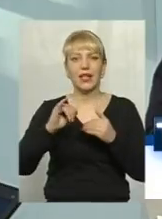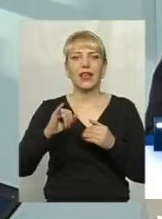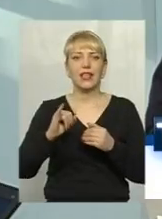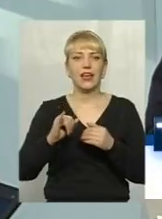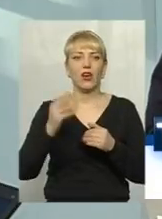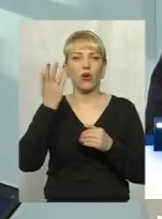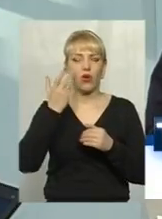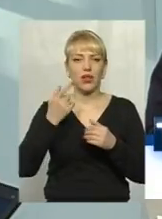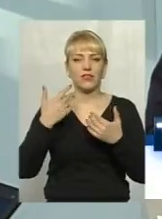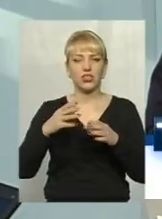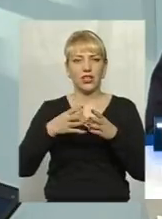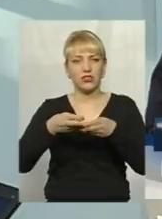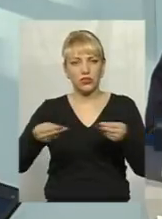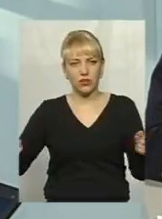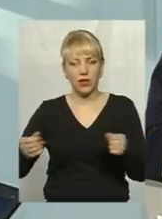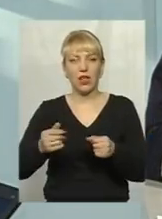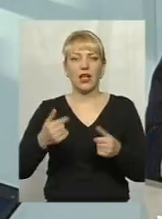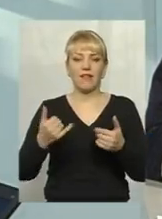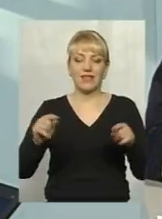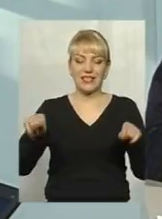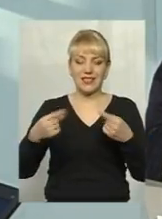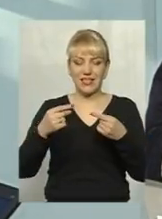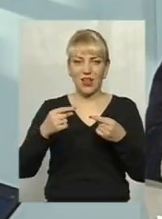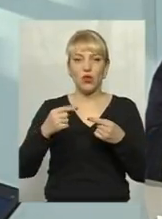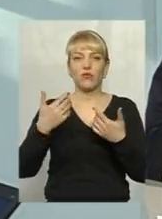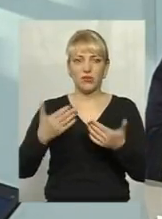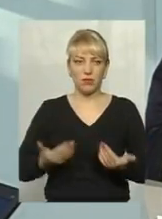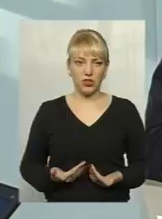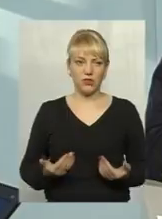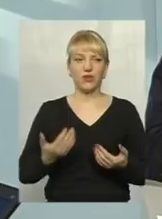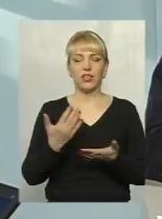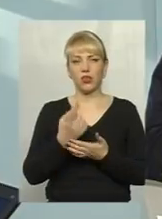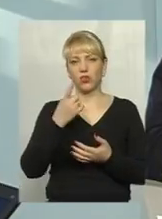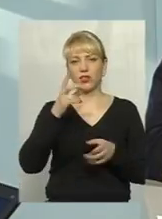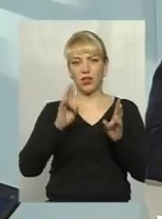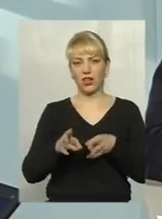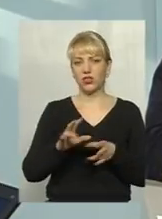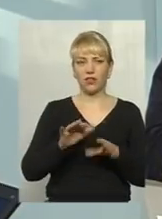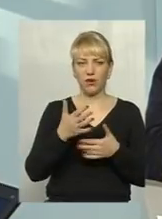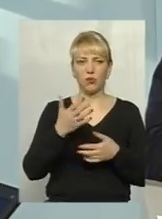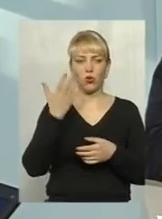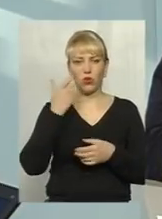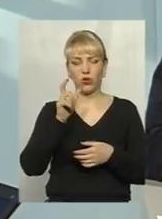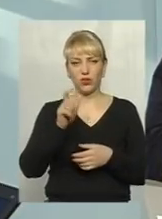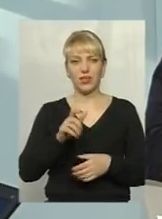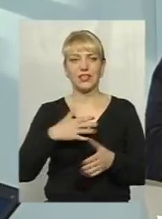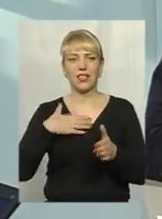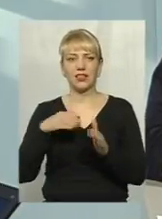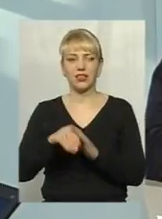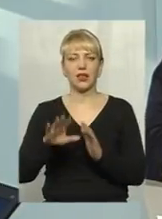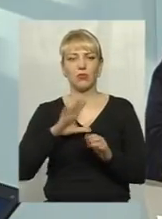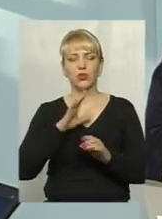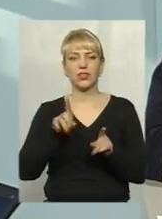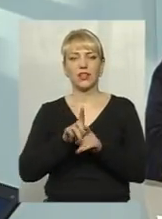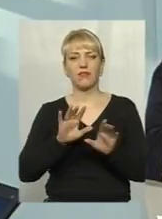сьогоднішній день період встановлення ми пережили, звичайно, не всі. Бачите, що є трагічні випадки, коли люди дійсно загинули. І були випадки, коли